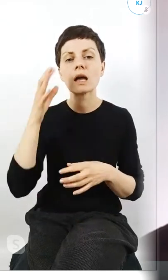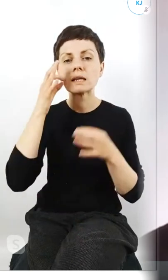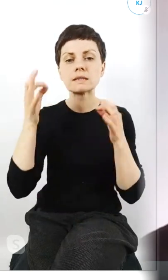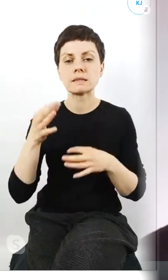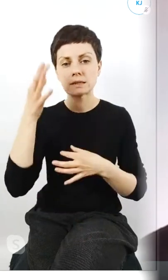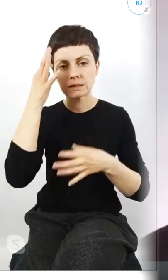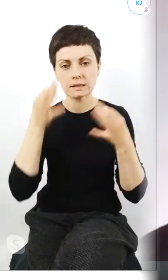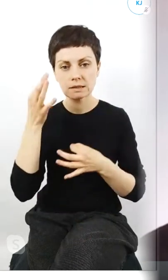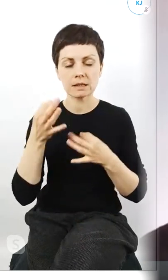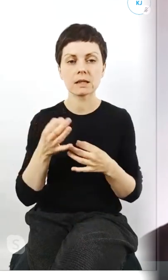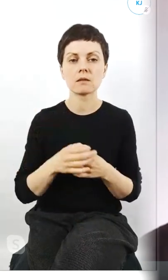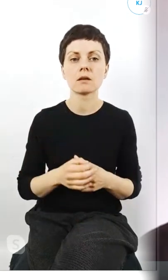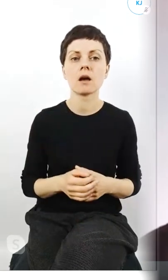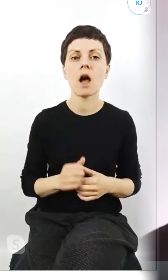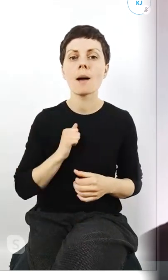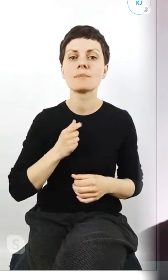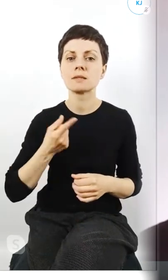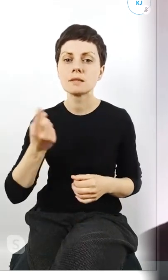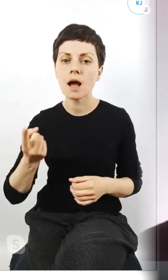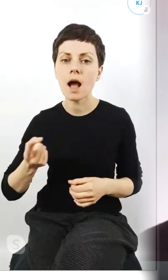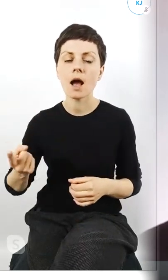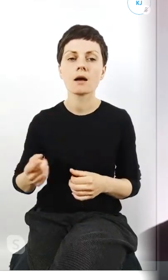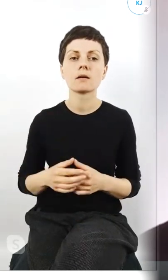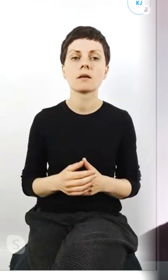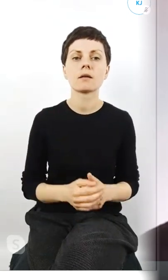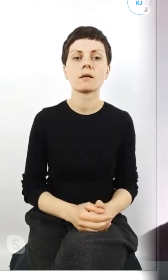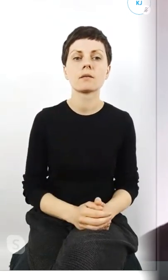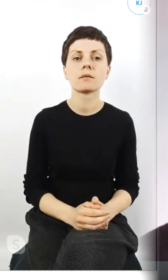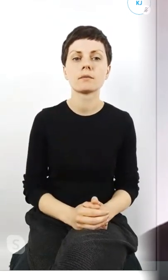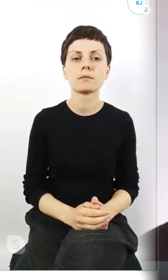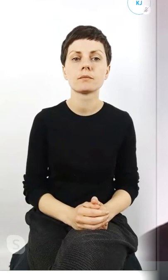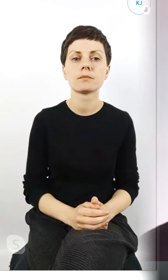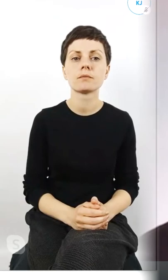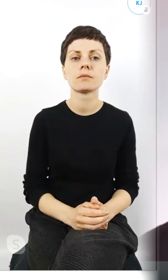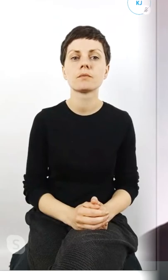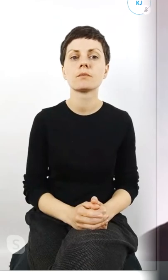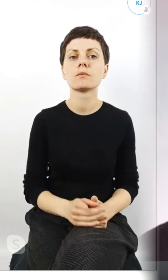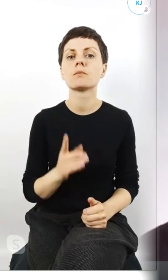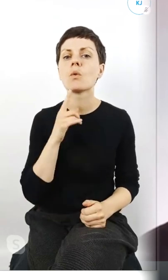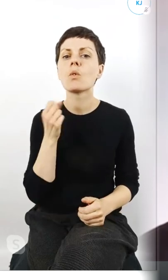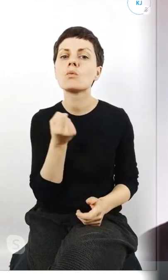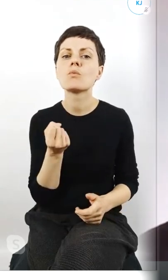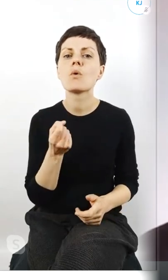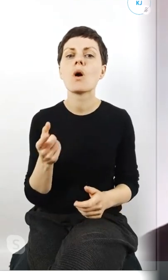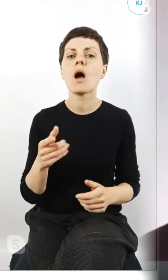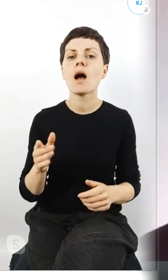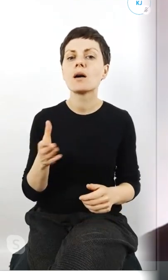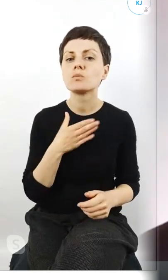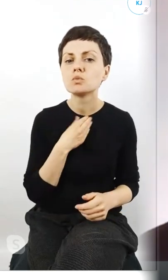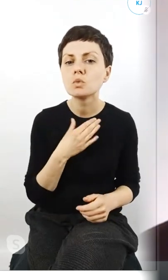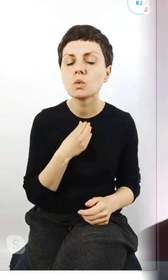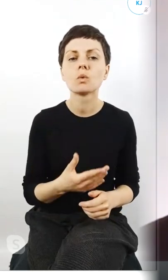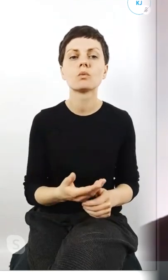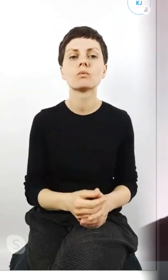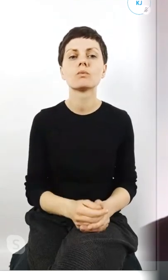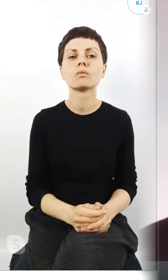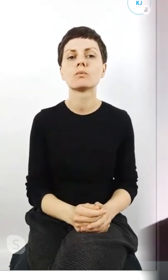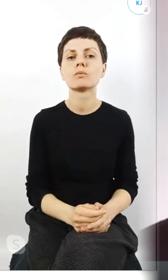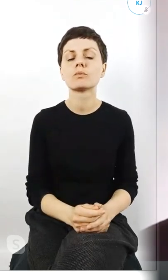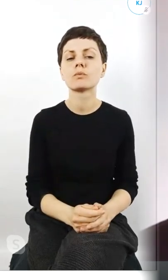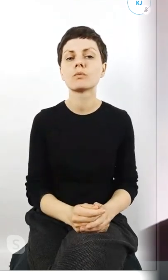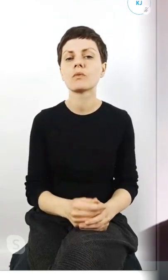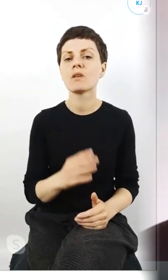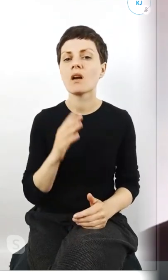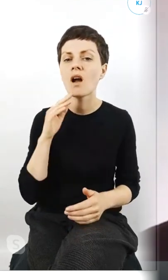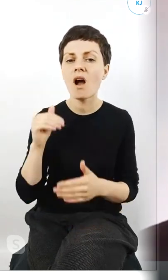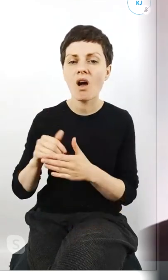tego żeby zakazać chociażby hodowli psów i tak dalej myślę że to jest